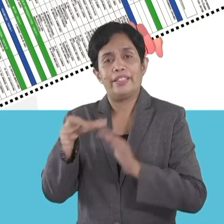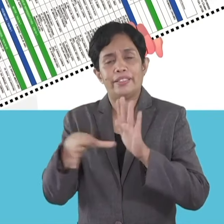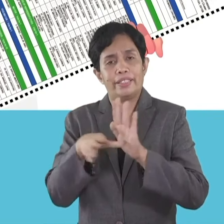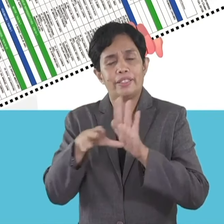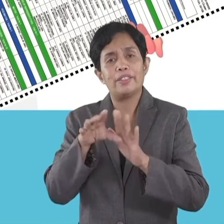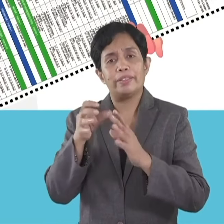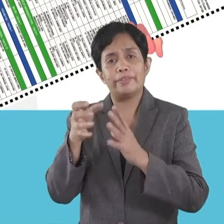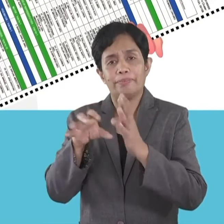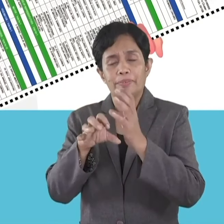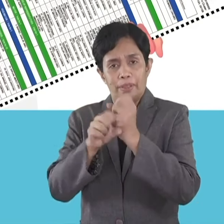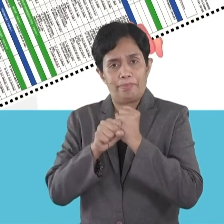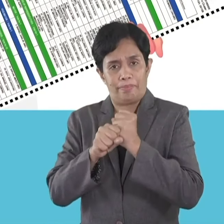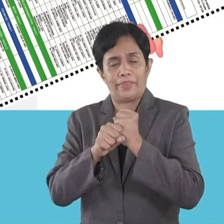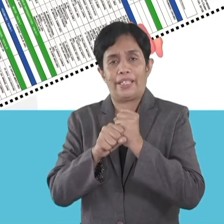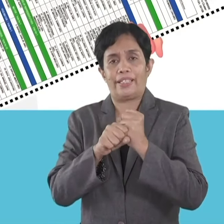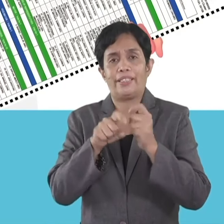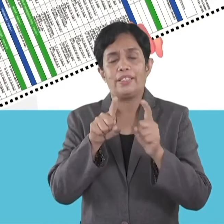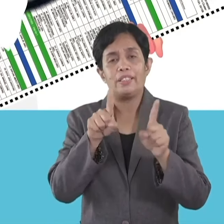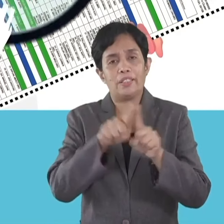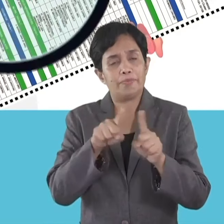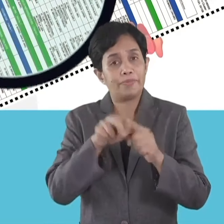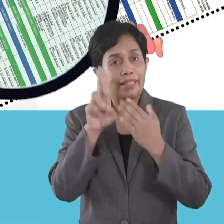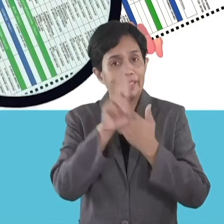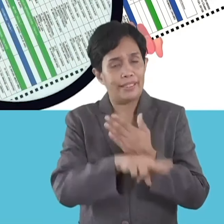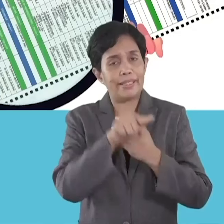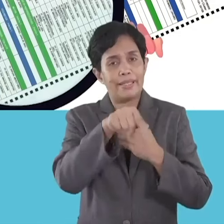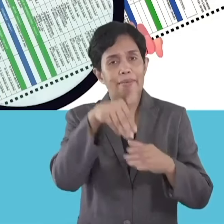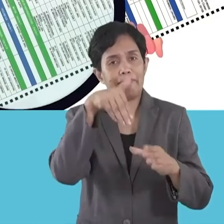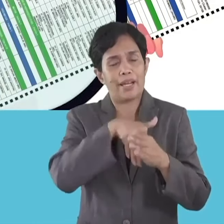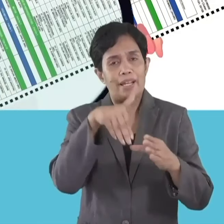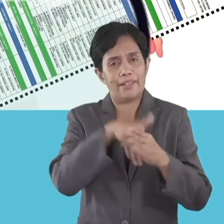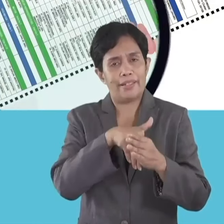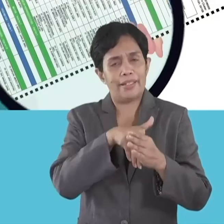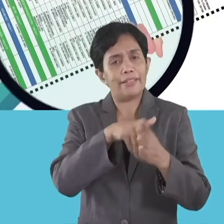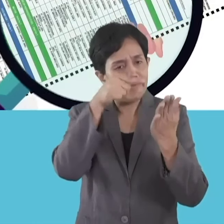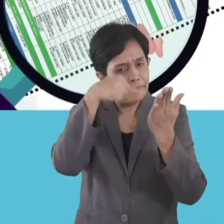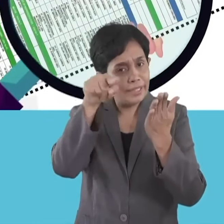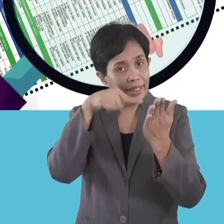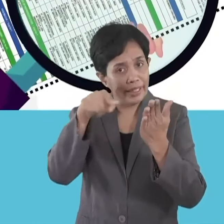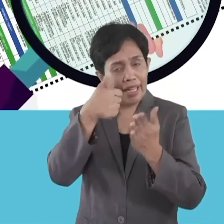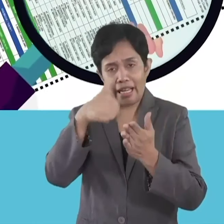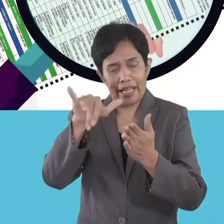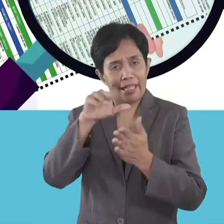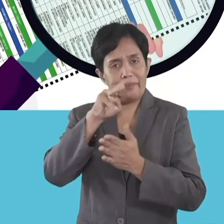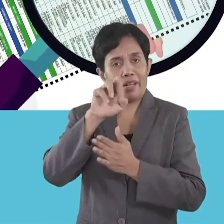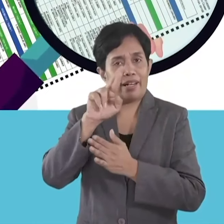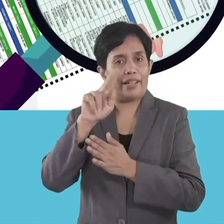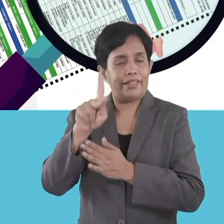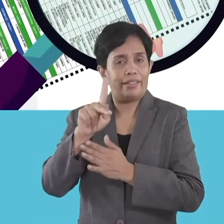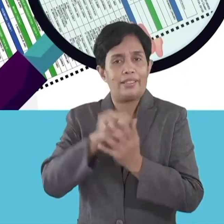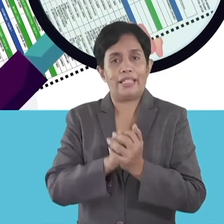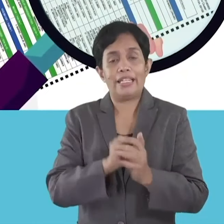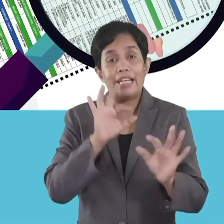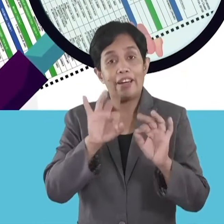kuhaon sa support staff. Sa ilang pagbalik, ang balota pag-asusihon sa bisan-unsang mga